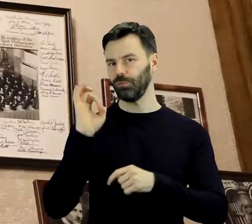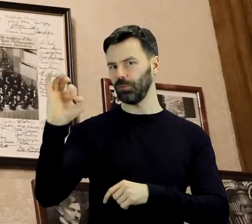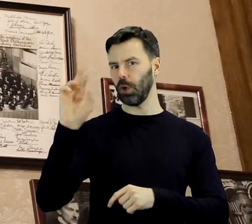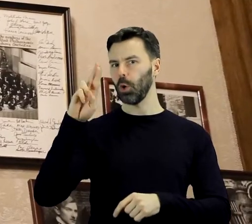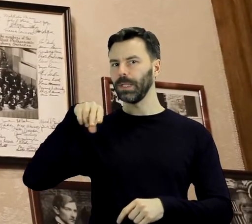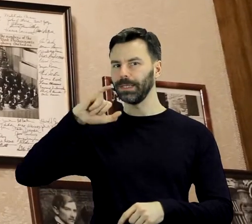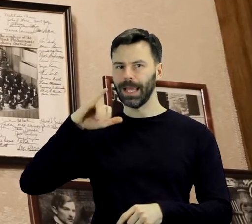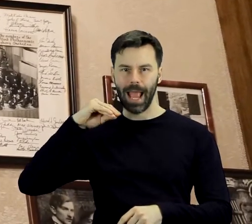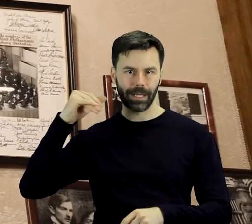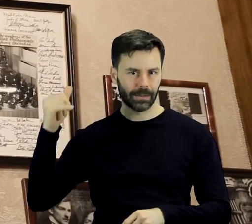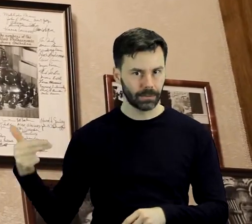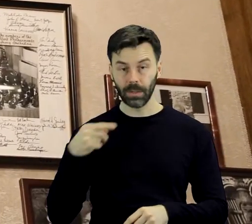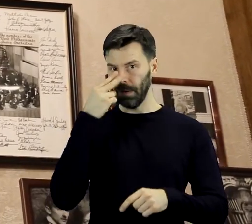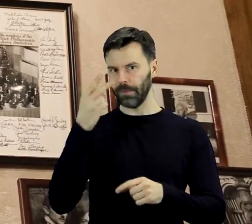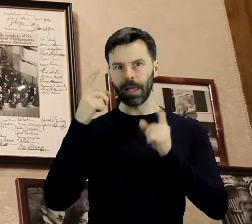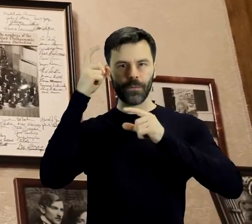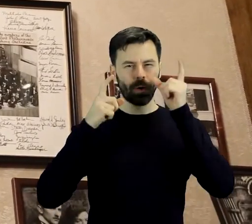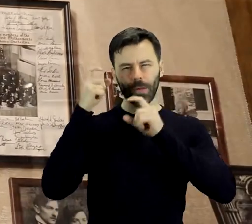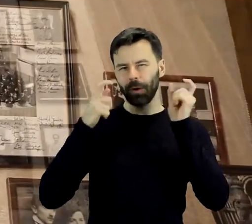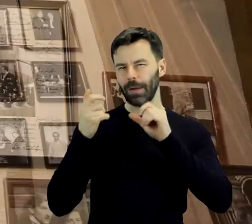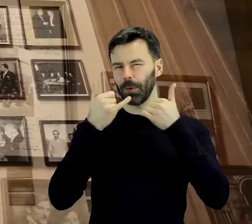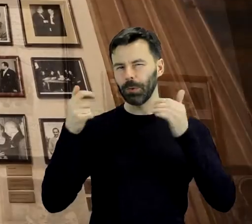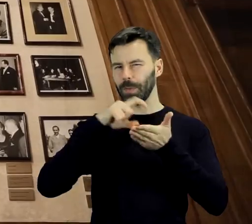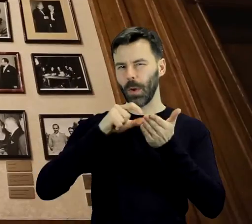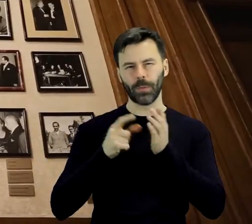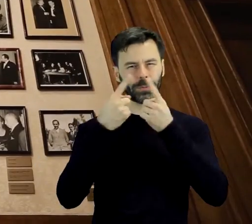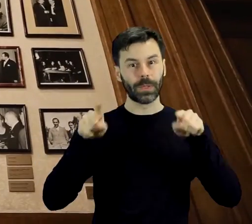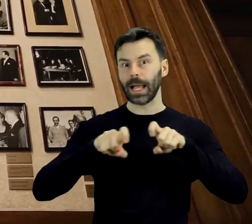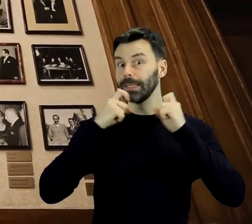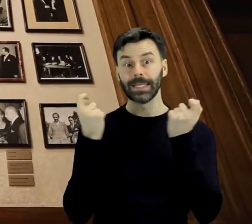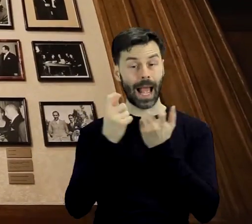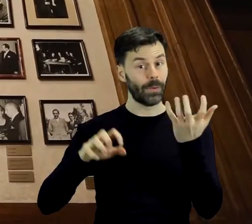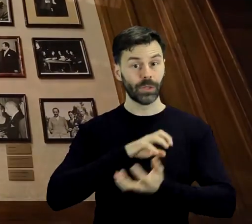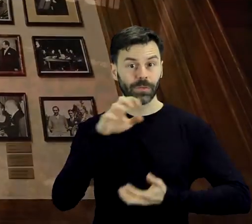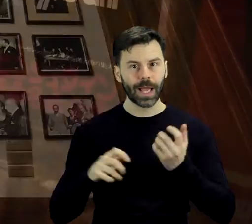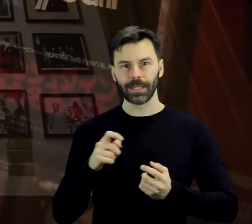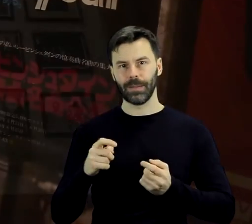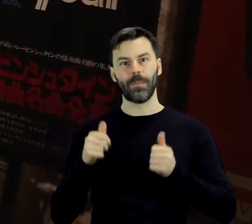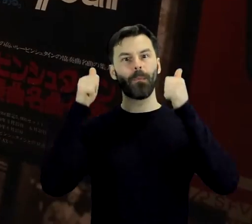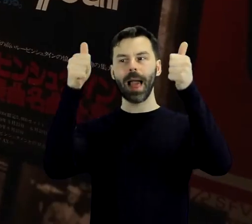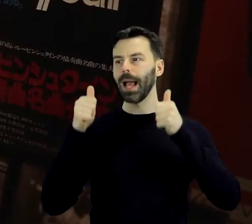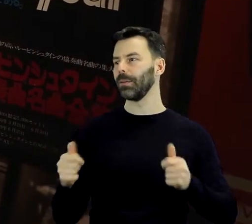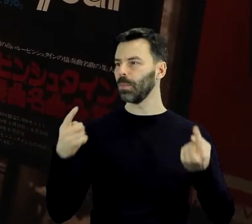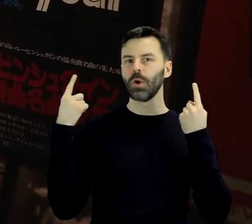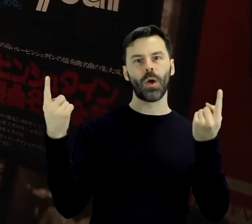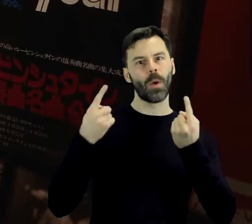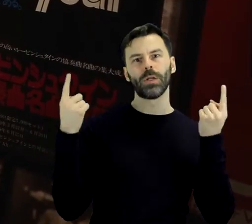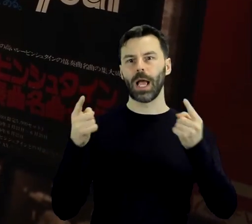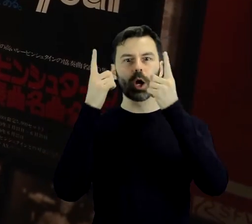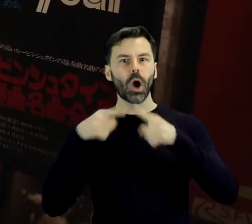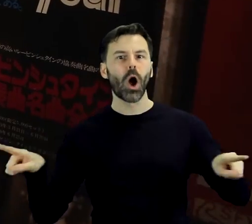Znajdziemy tutaj fotografie z największych sal koncertowych całego świata, plakaty promujące koncerty,